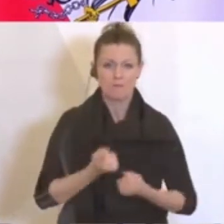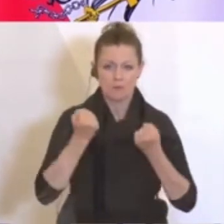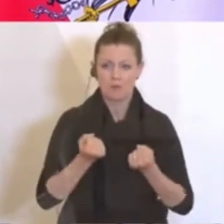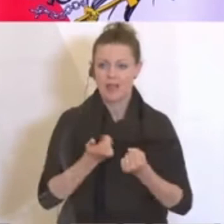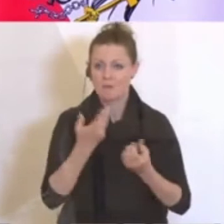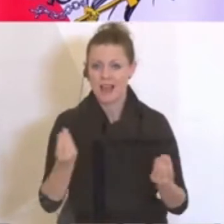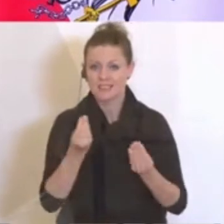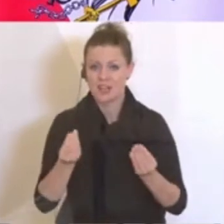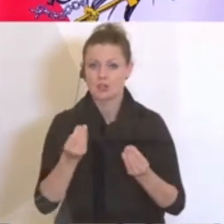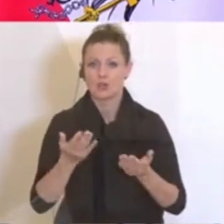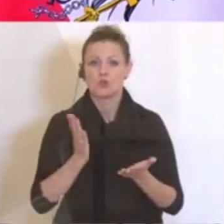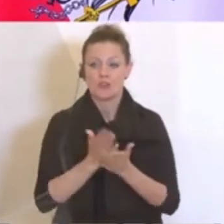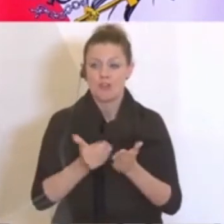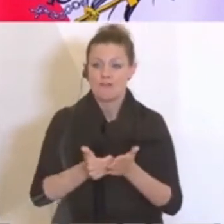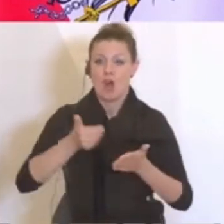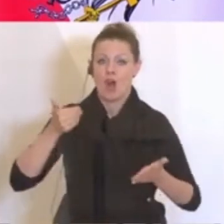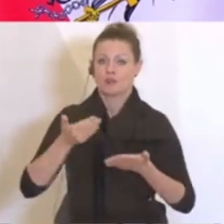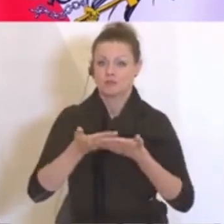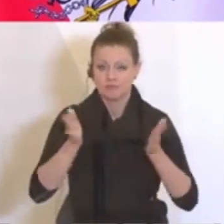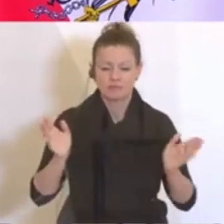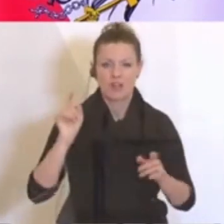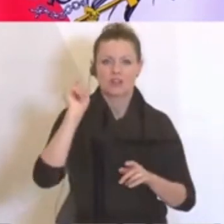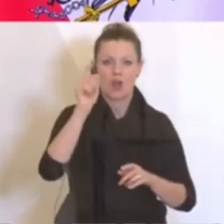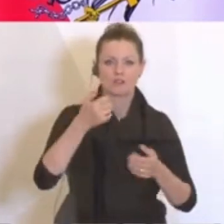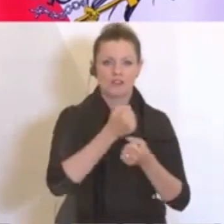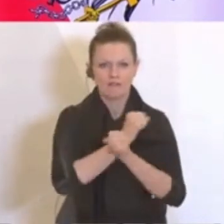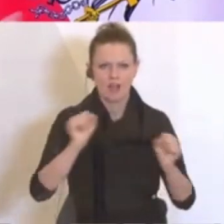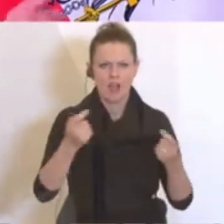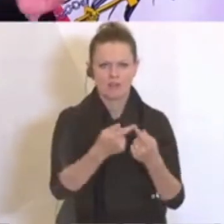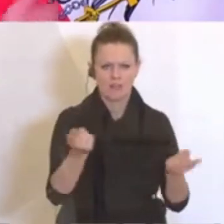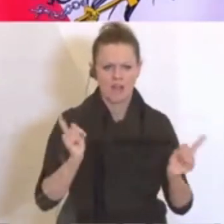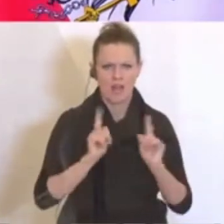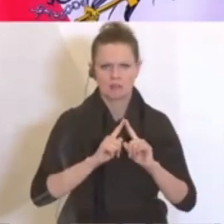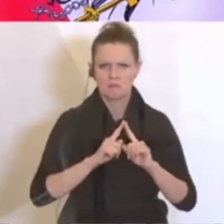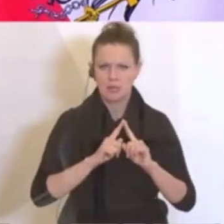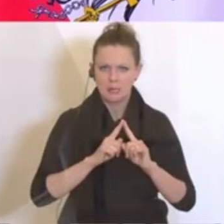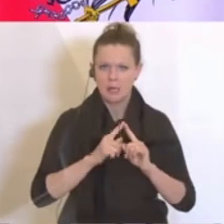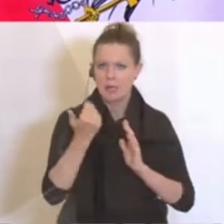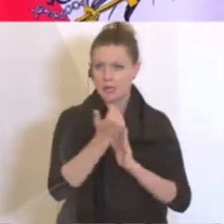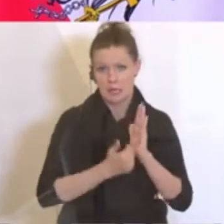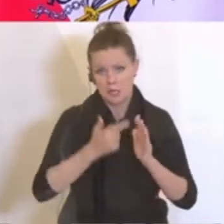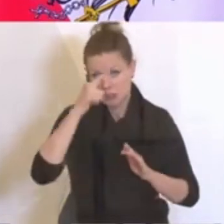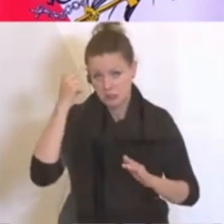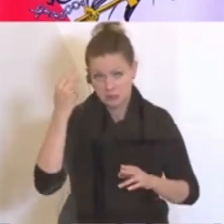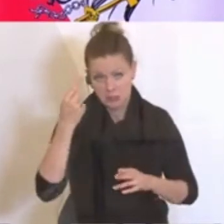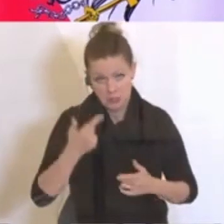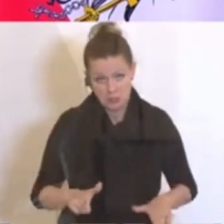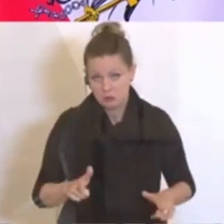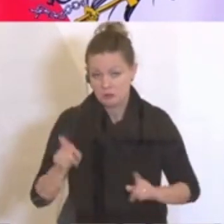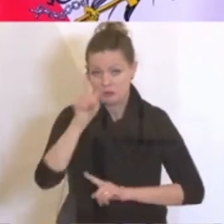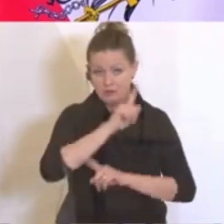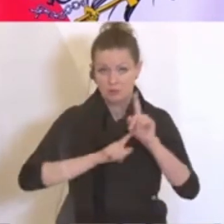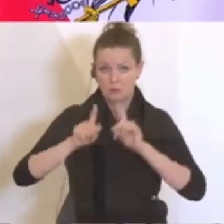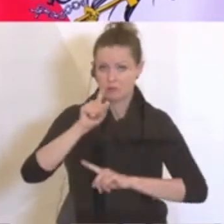es werden im freien Quadratmeterregeln wahrscheinlich sinnlos werden, die Debatte geht ja